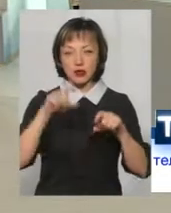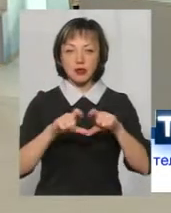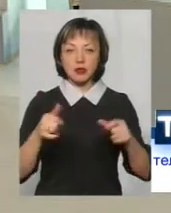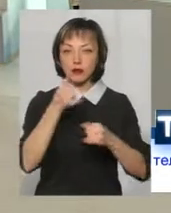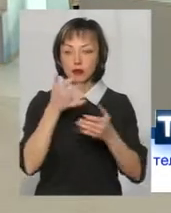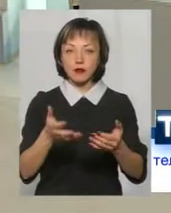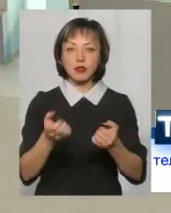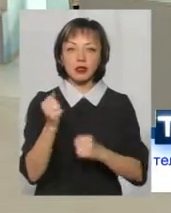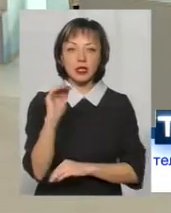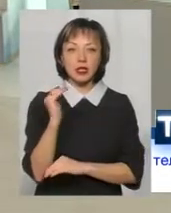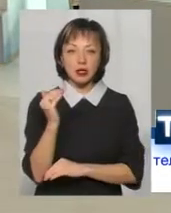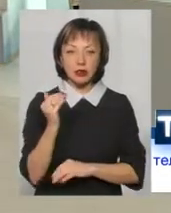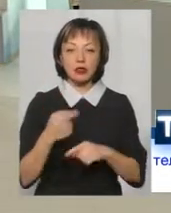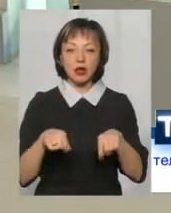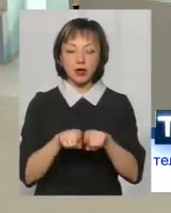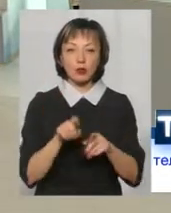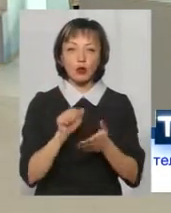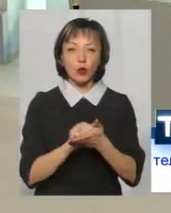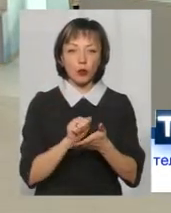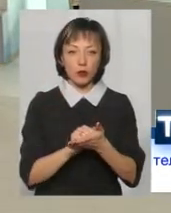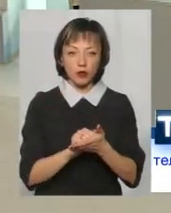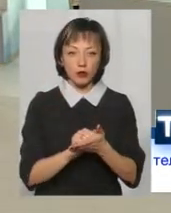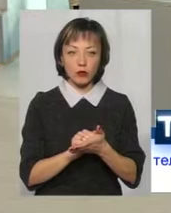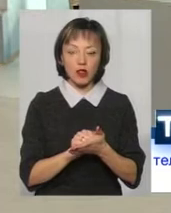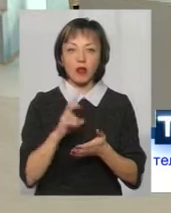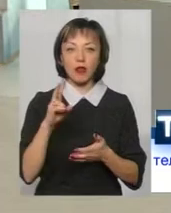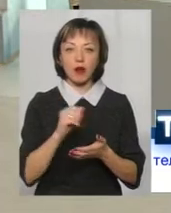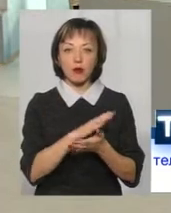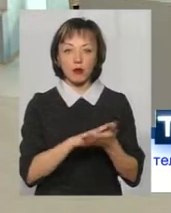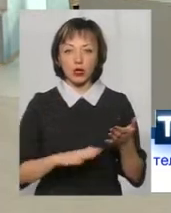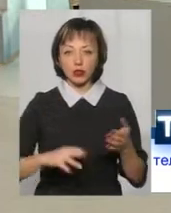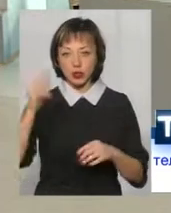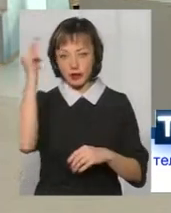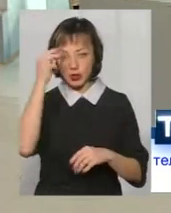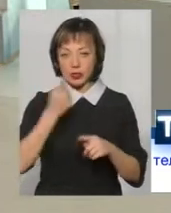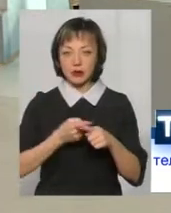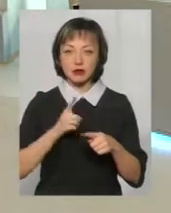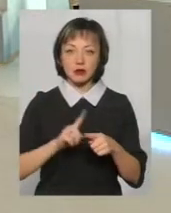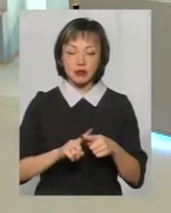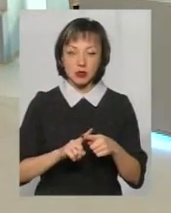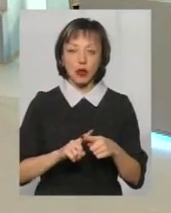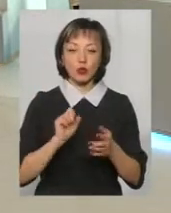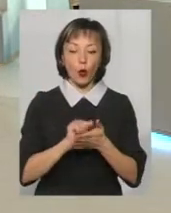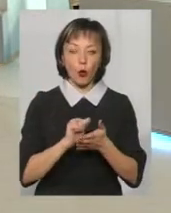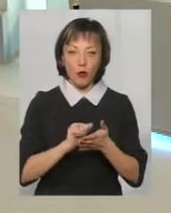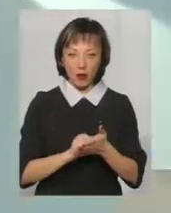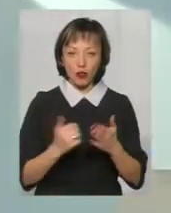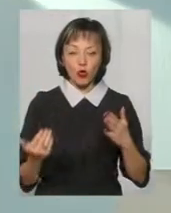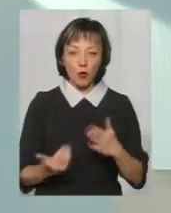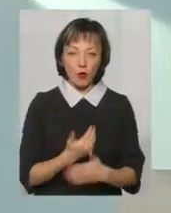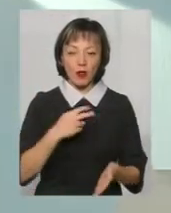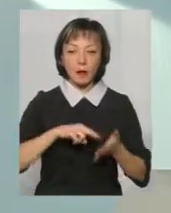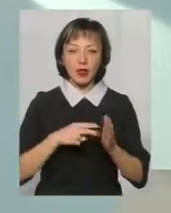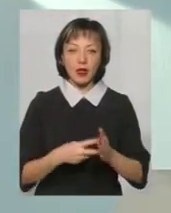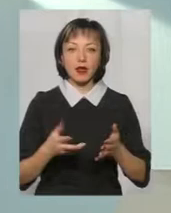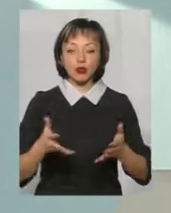може взяти дитину із таким документом на подальше навчання. Тому ця стратегія передбачає також чітку